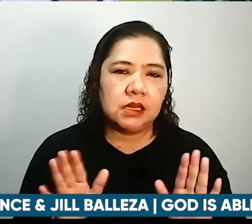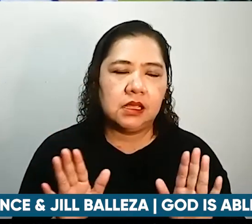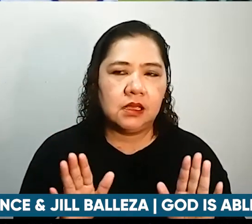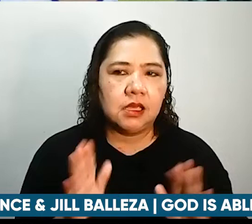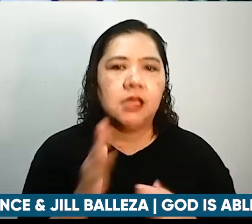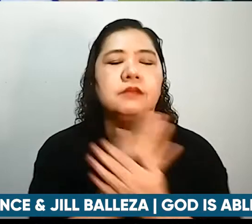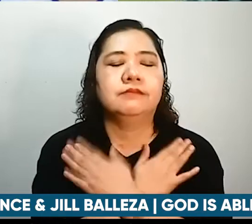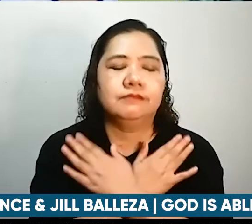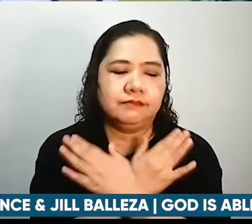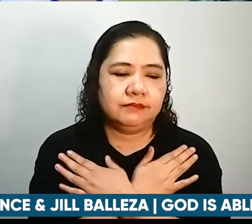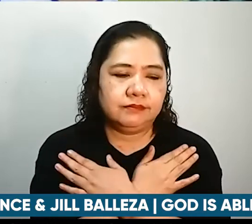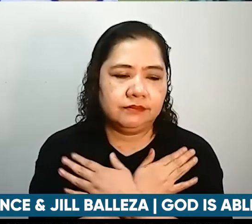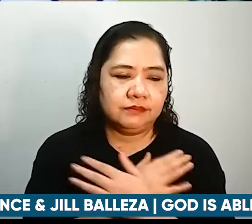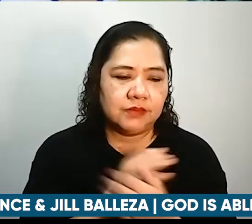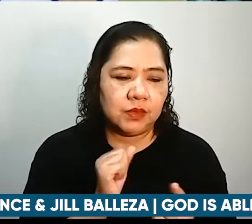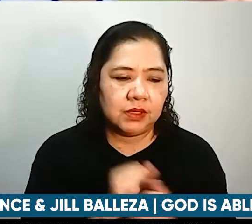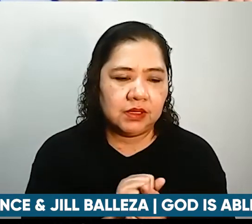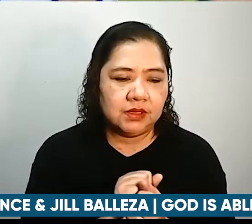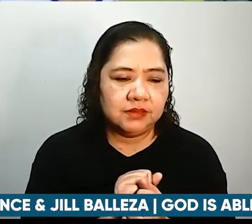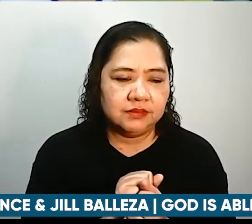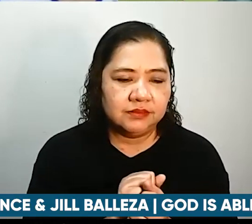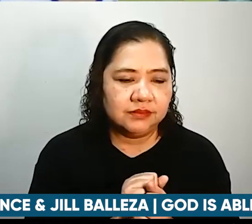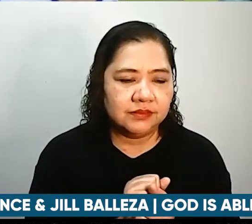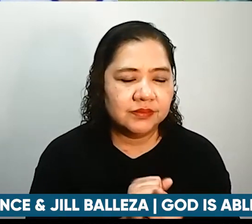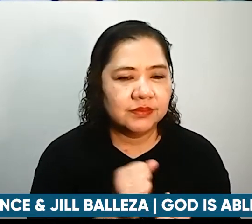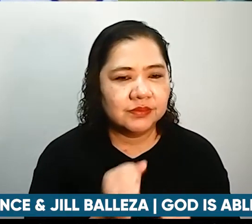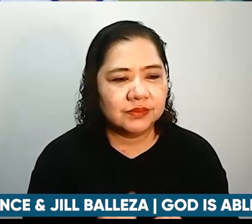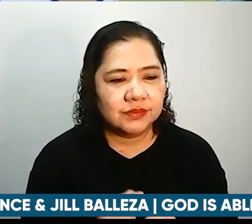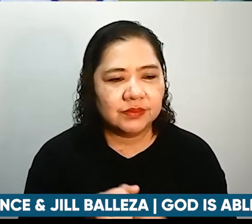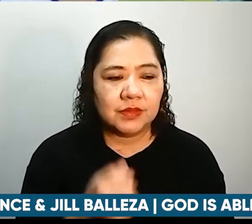ako pag Sunday. So, inaano ko yun kasi